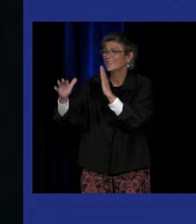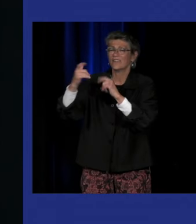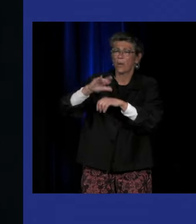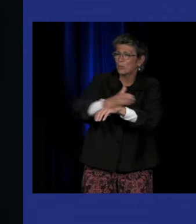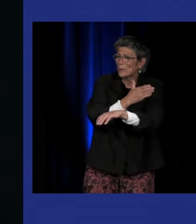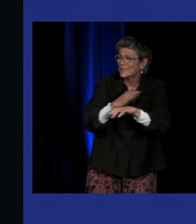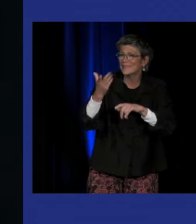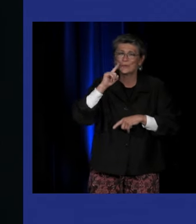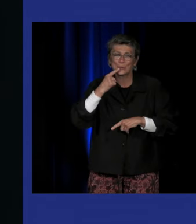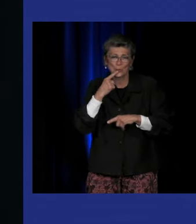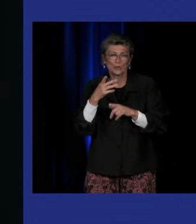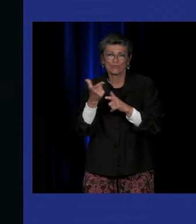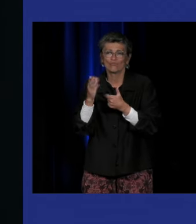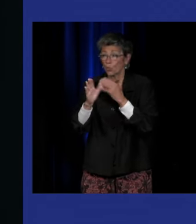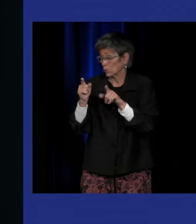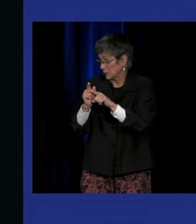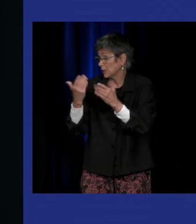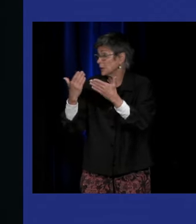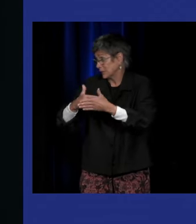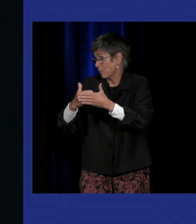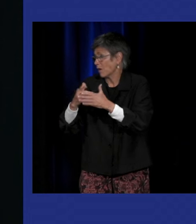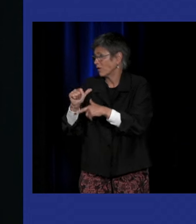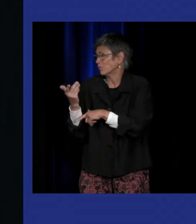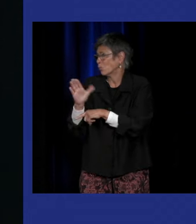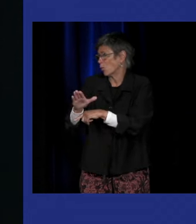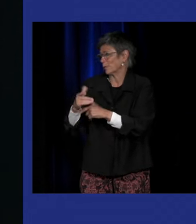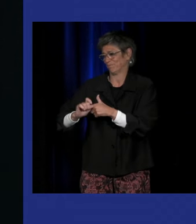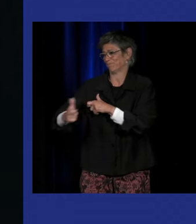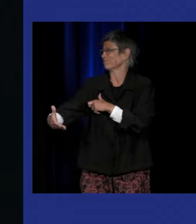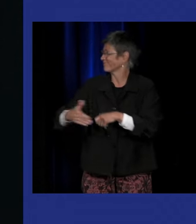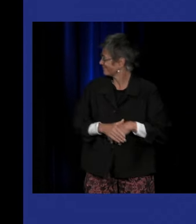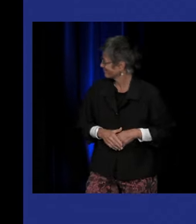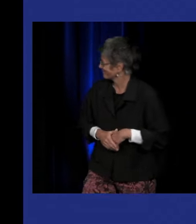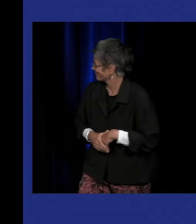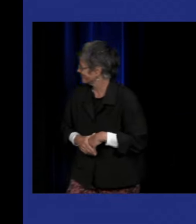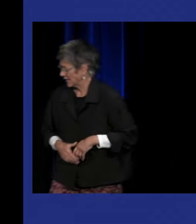poésie sourde et dans le cinéma ce qu'on va développer tout de suite